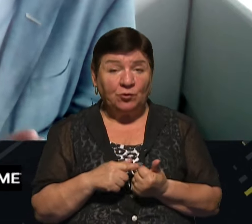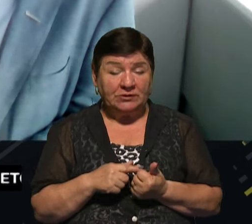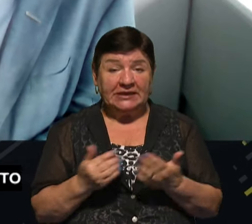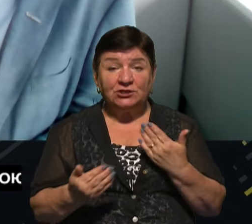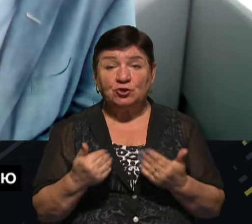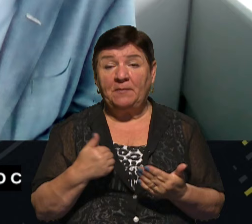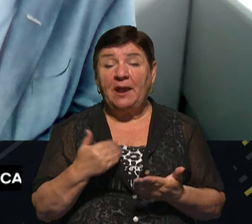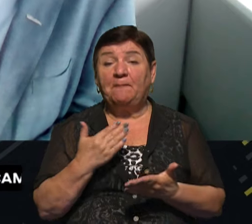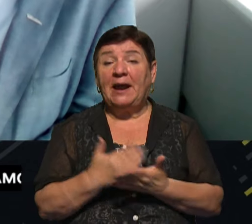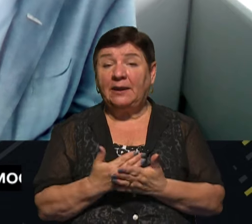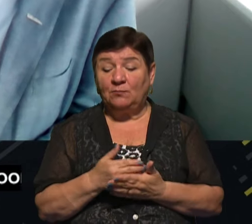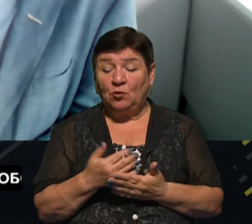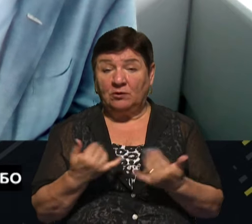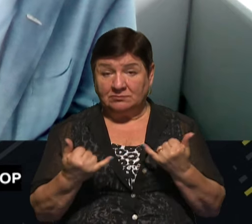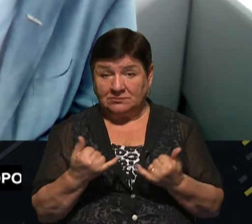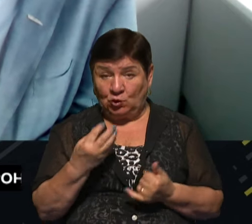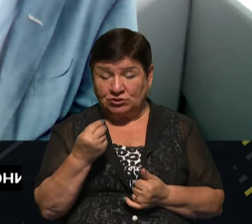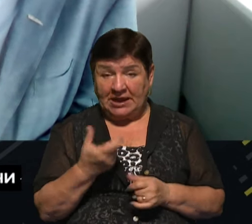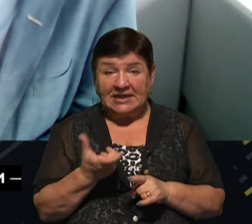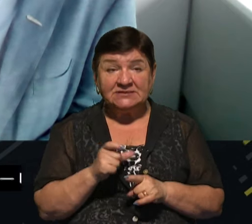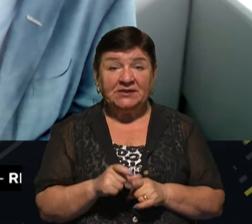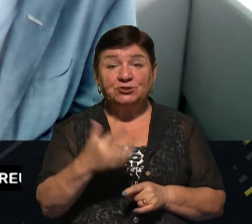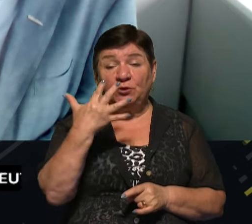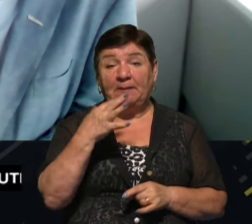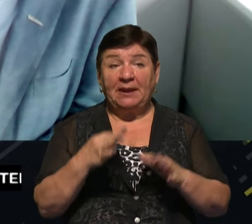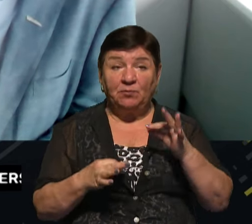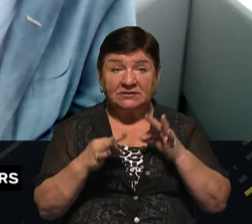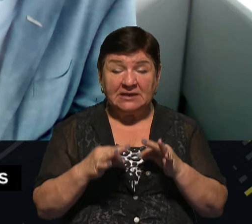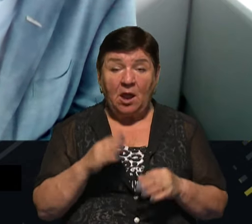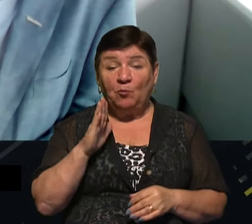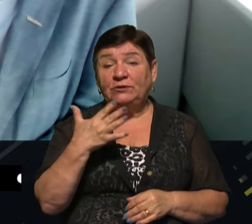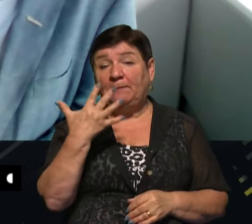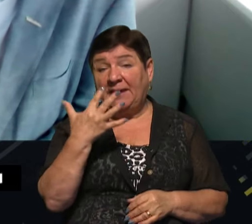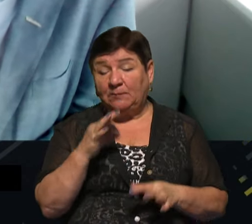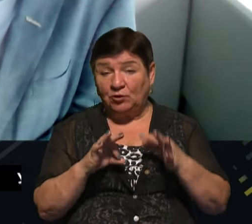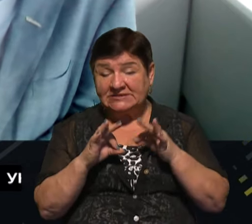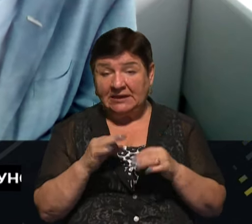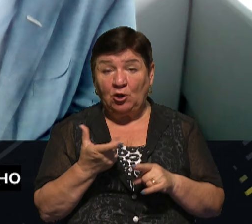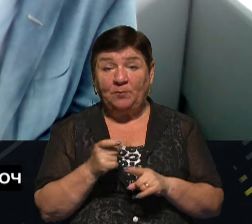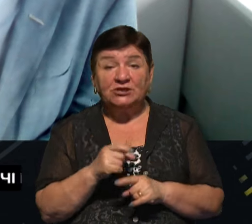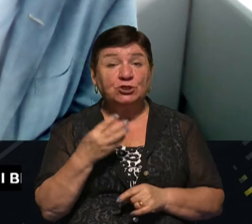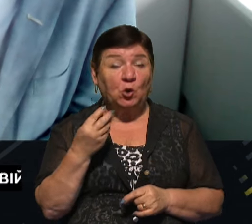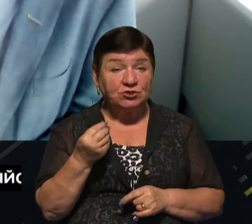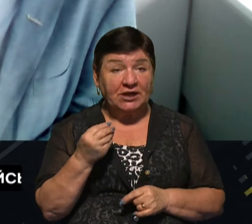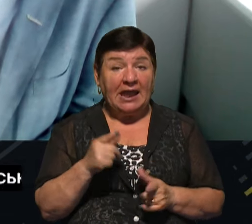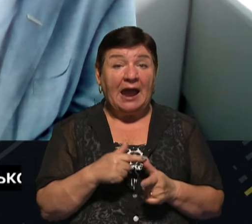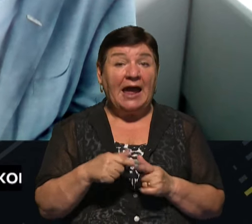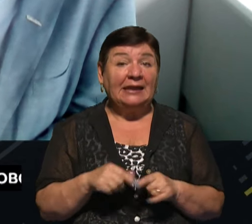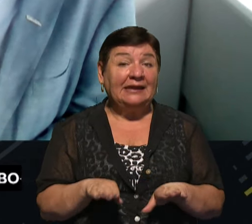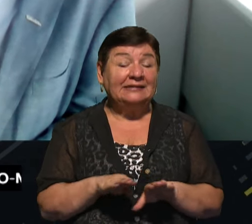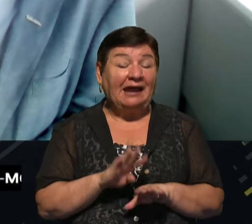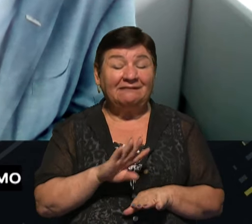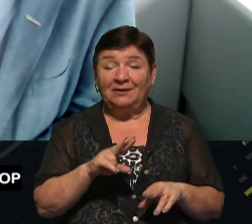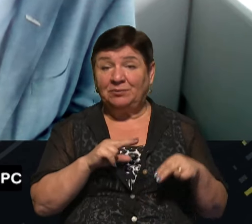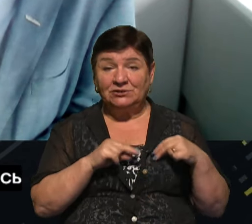ми маємо стільки грошей тепер, збільшимо на 5%, будемо мати 5% більше грошей. Але воно так не